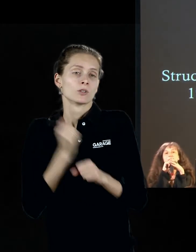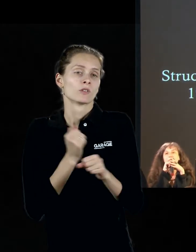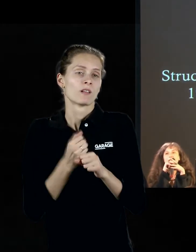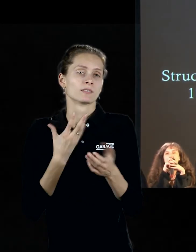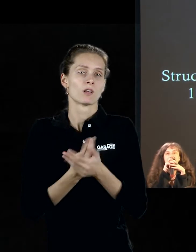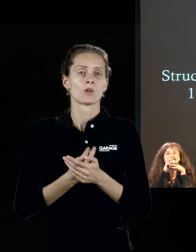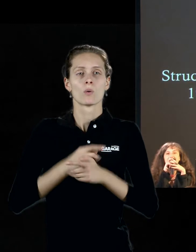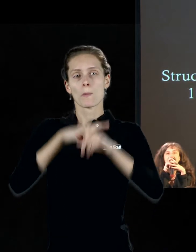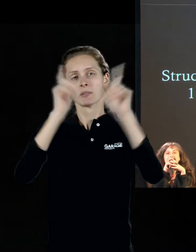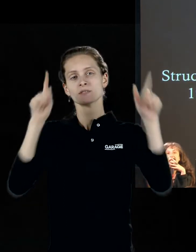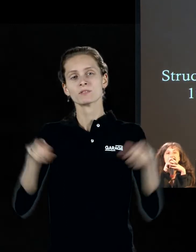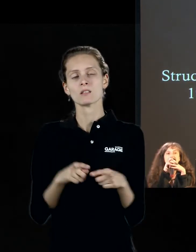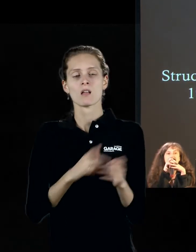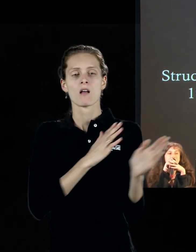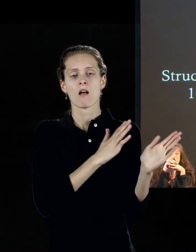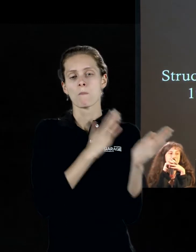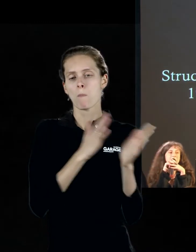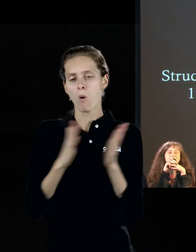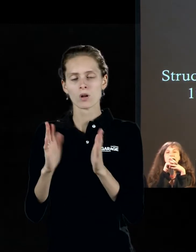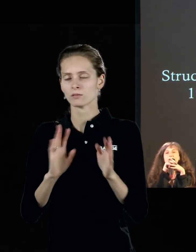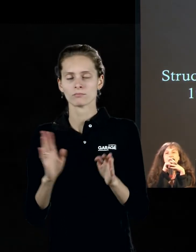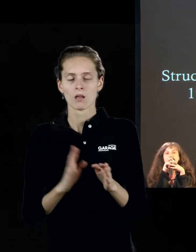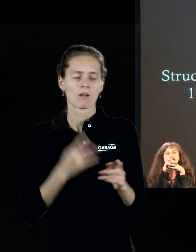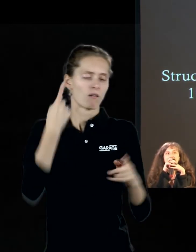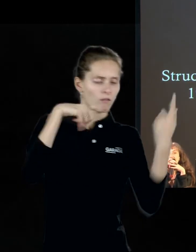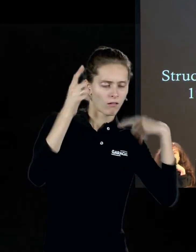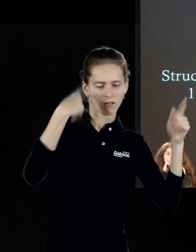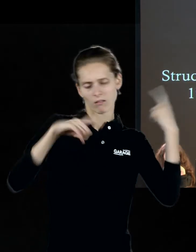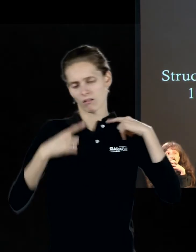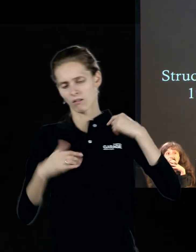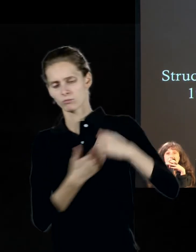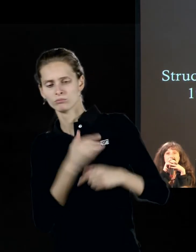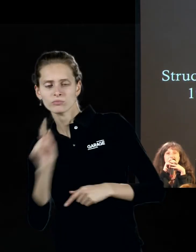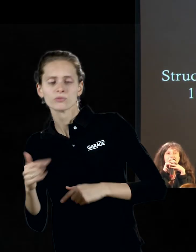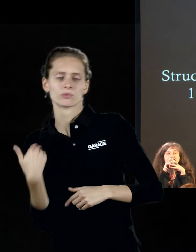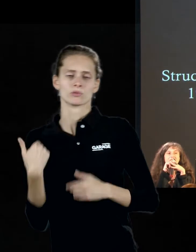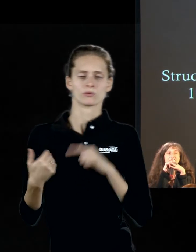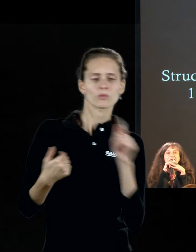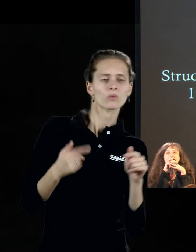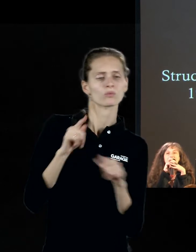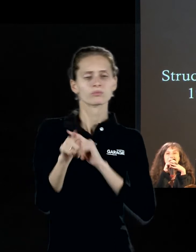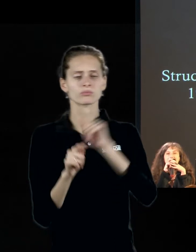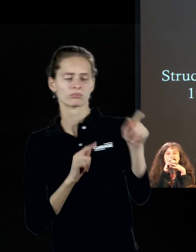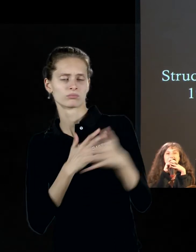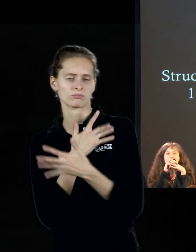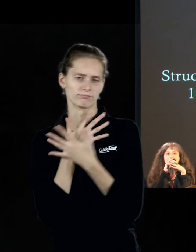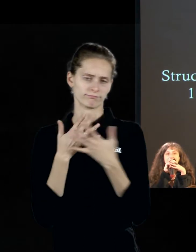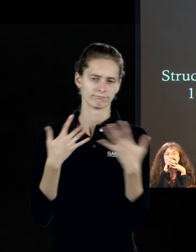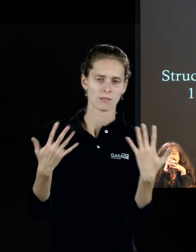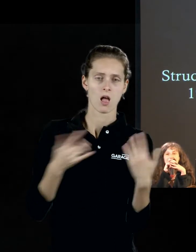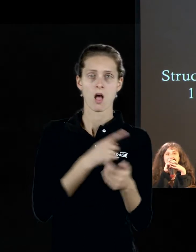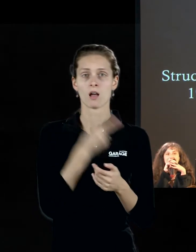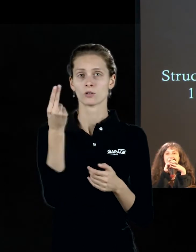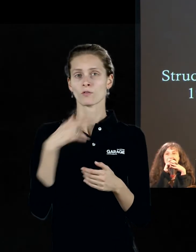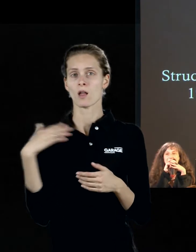произведения в порядке импровизации. У него было удивительное умение. Он в равной степени владел обеими